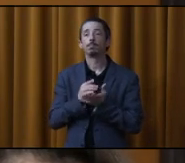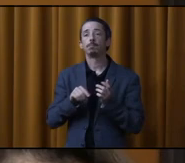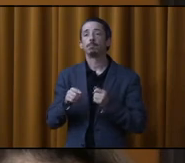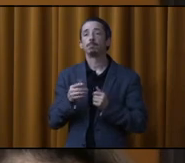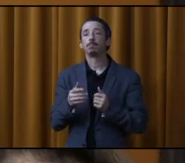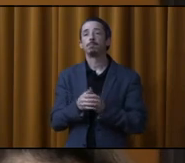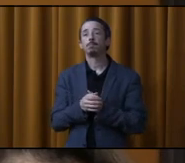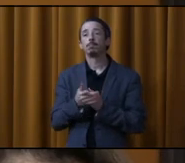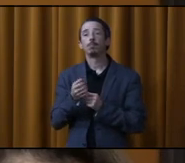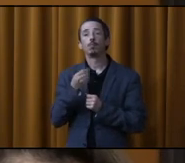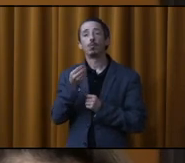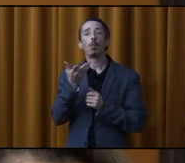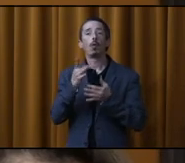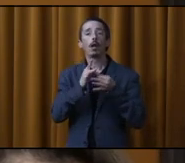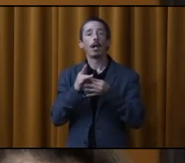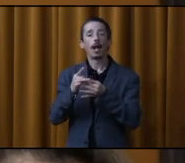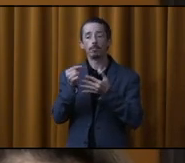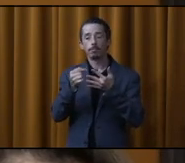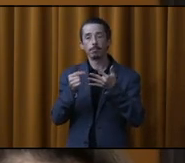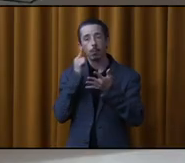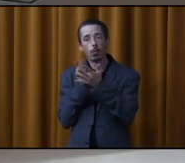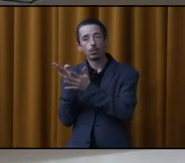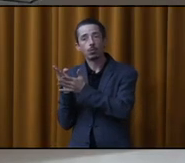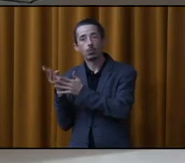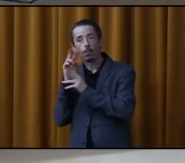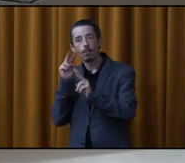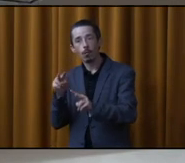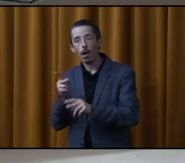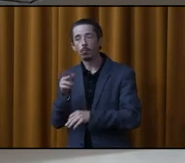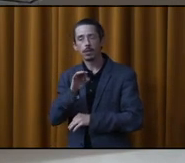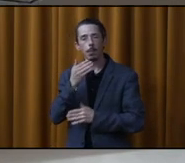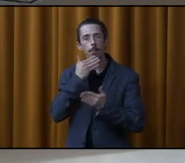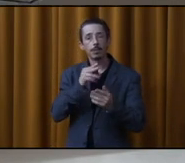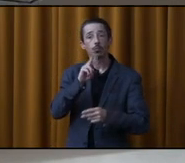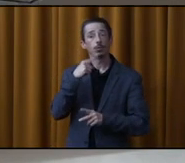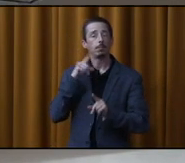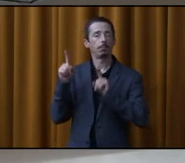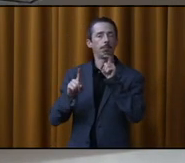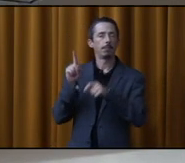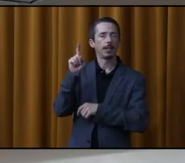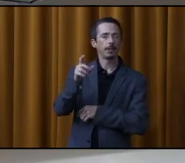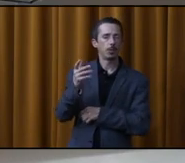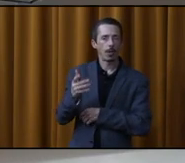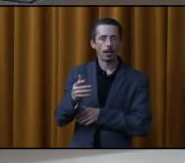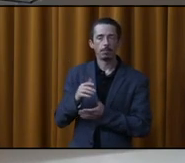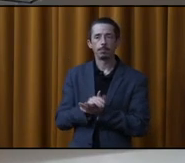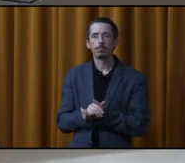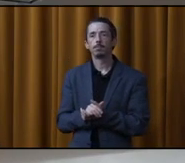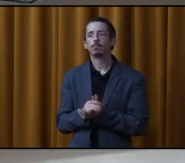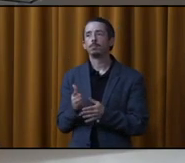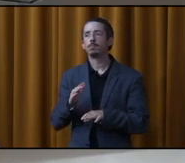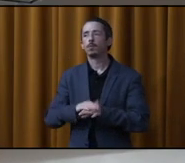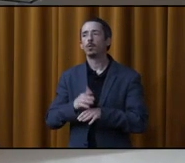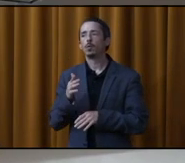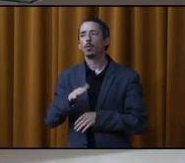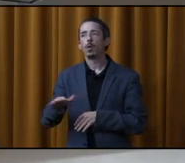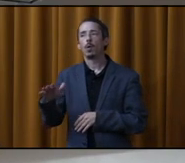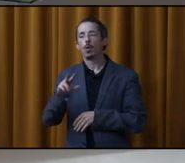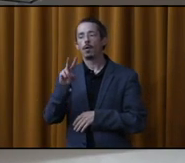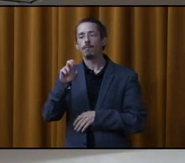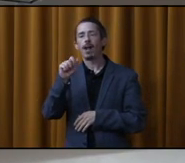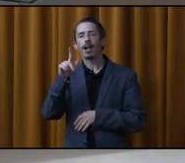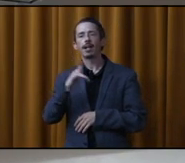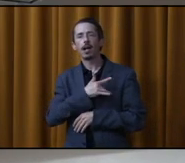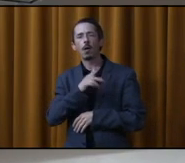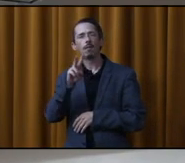liens pour pouvoir vous rendre. Parfait, merci. Excellent, merci. Ma deuxième question, ça concerne, en fait, aux alentours du Valais de Cœur,